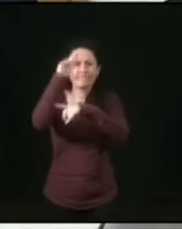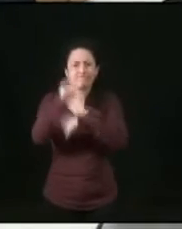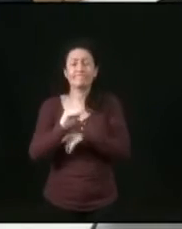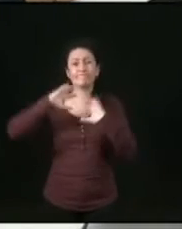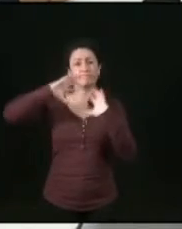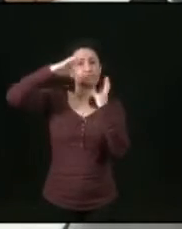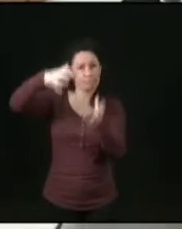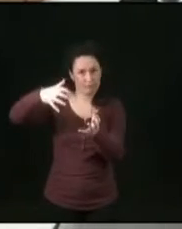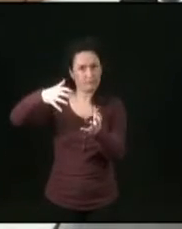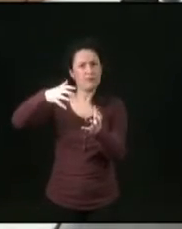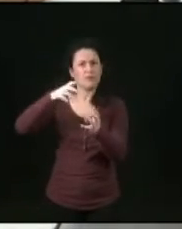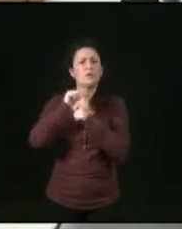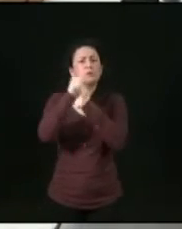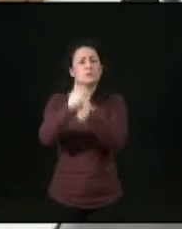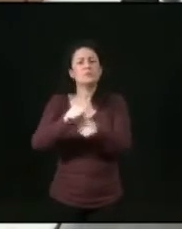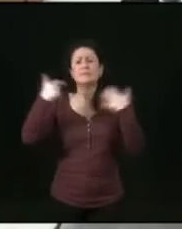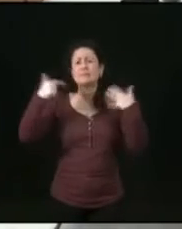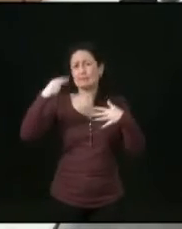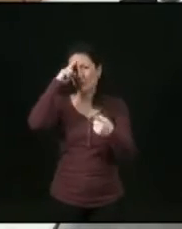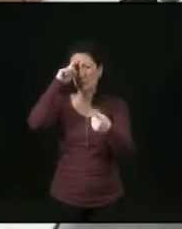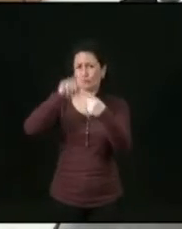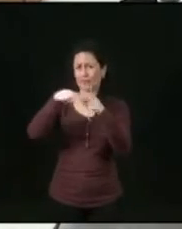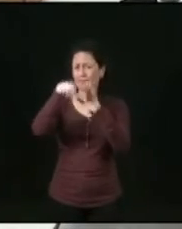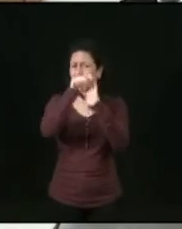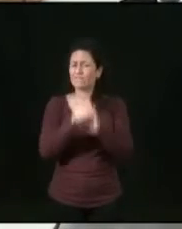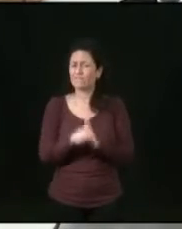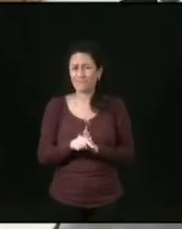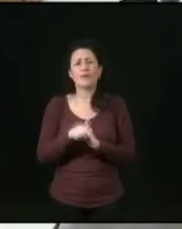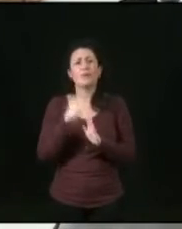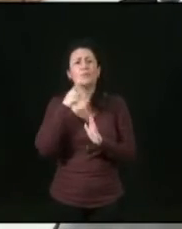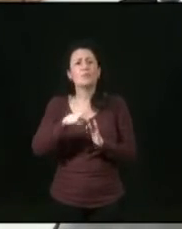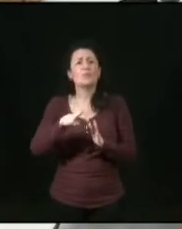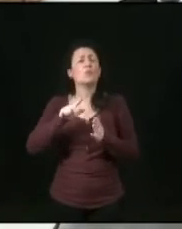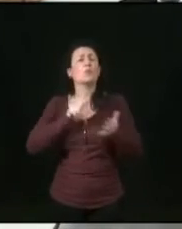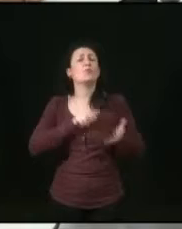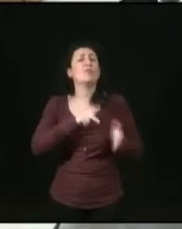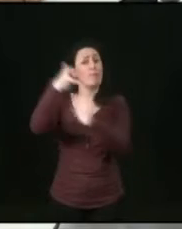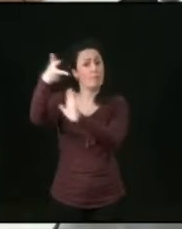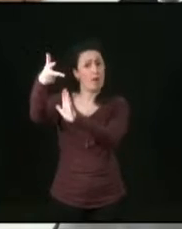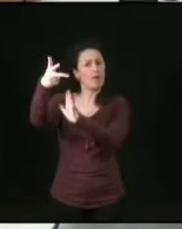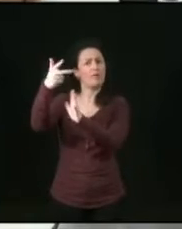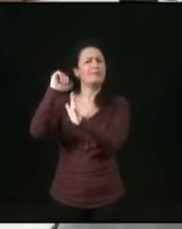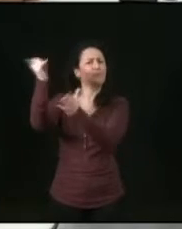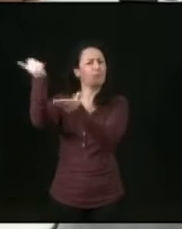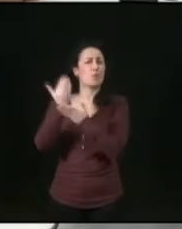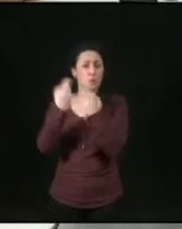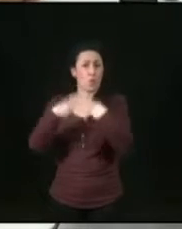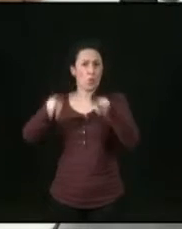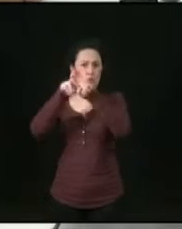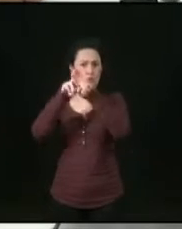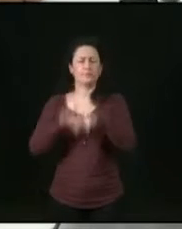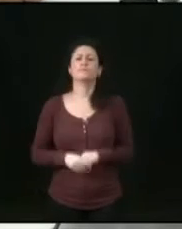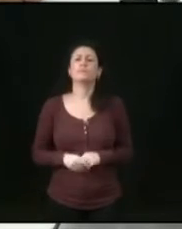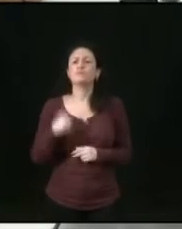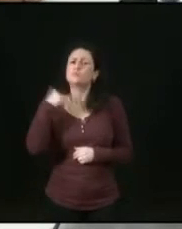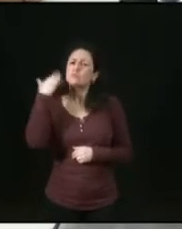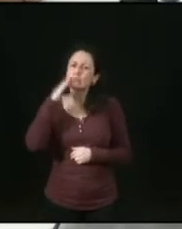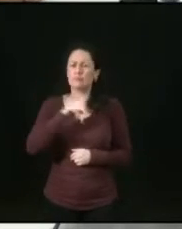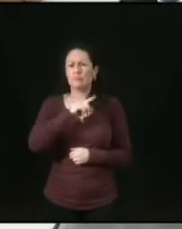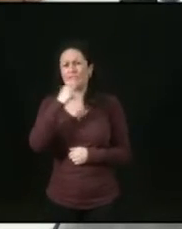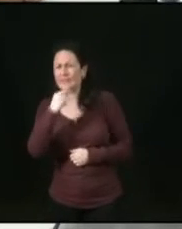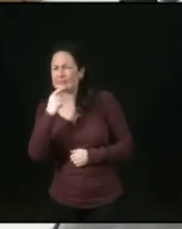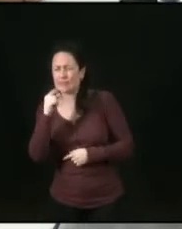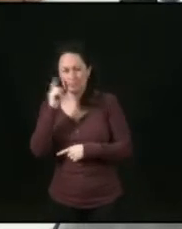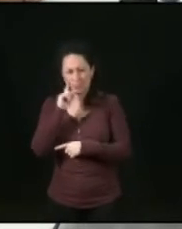17 objectifs du développement durable mis en place par l'ONU. Je sais que rien que la phrase est compliquée des fois à comprendre et qu'il faut beaucoup de pédagogie quand on fait de'écologie